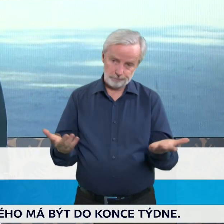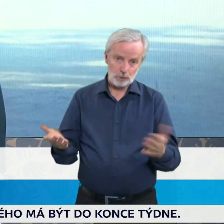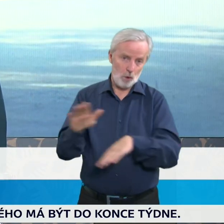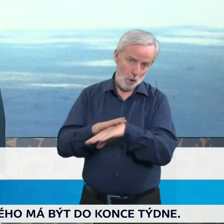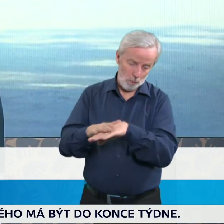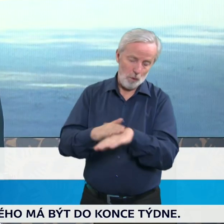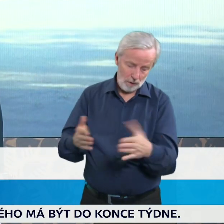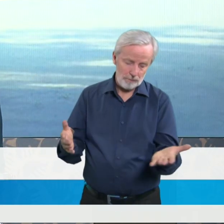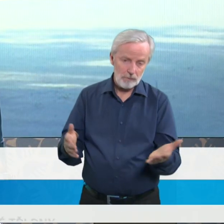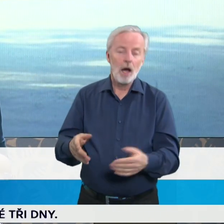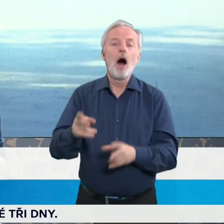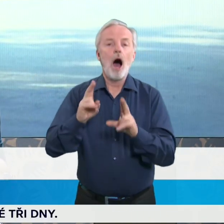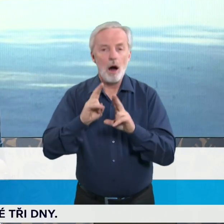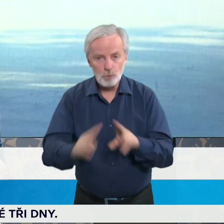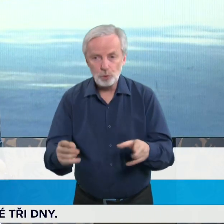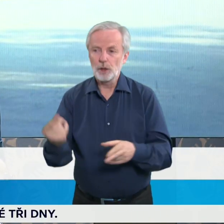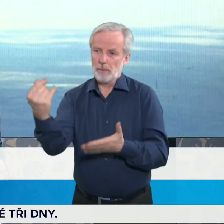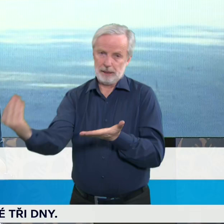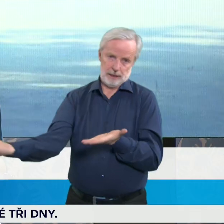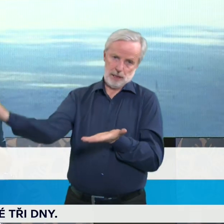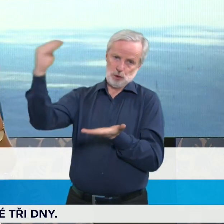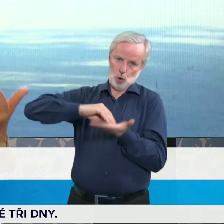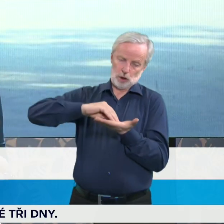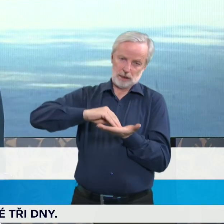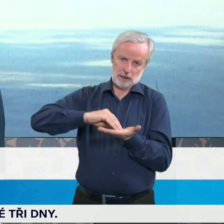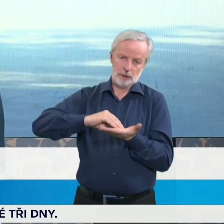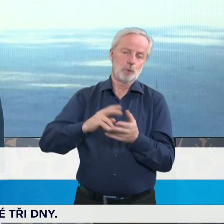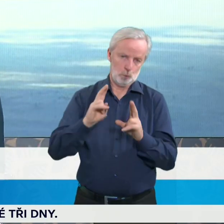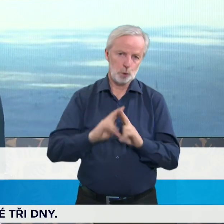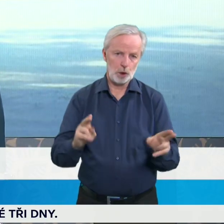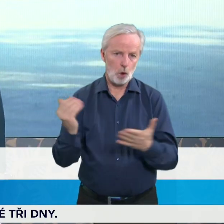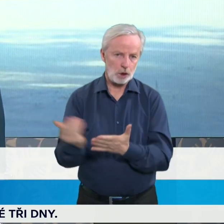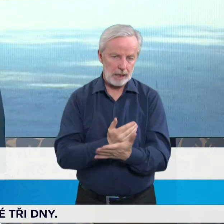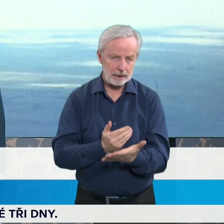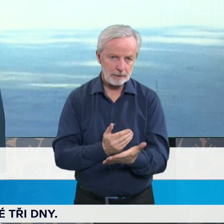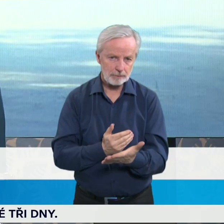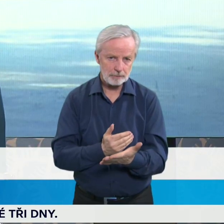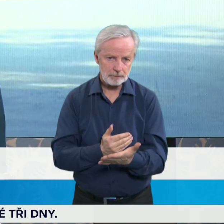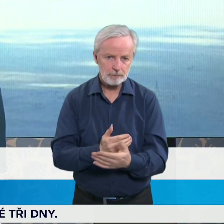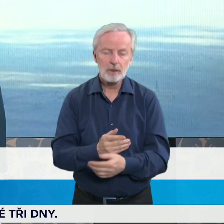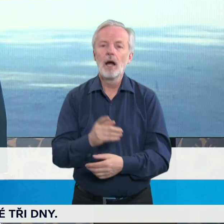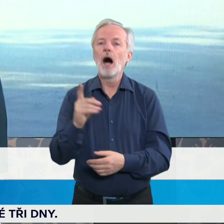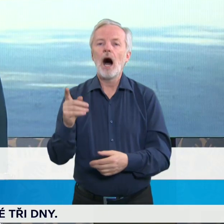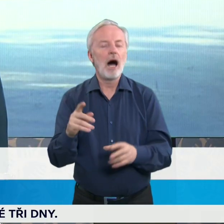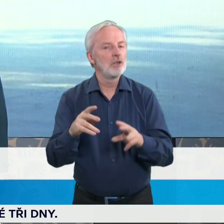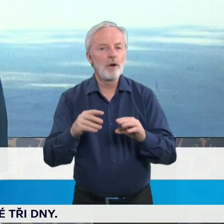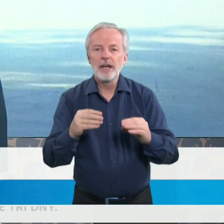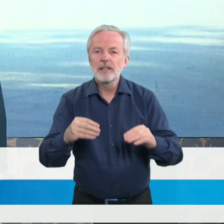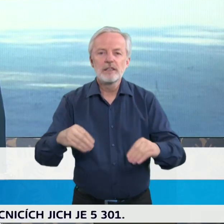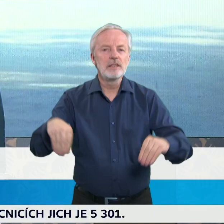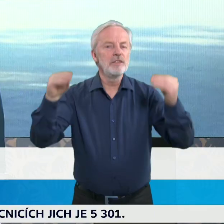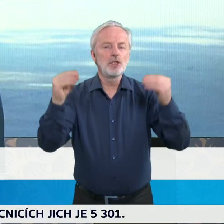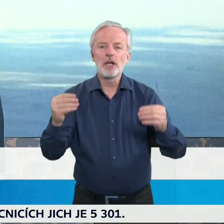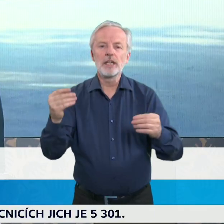tak aby mohli využít tohoto dotačního programu. Neznamenalo to žádné navýšení prostředků státního